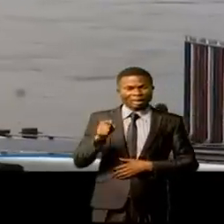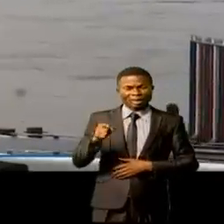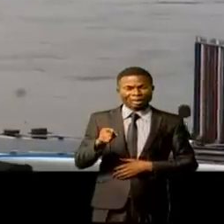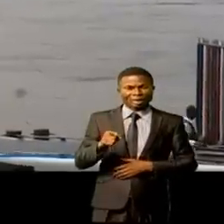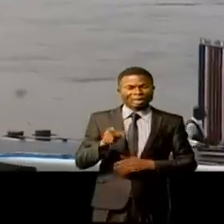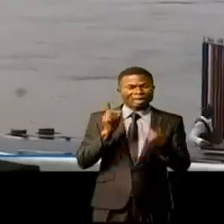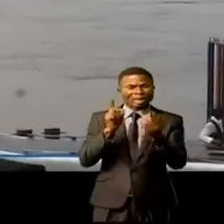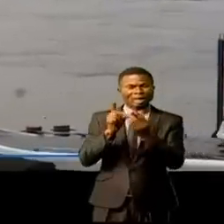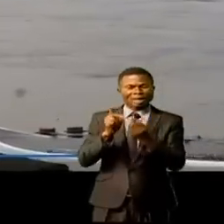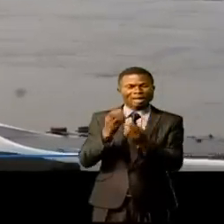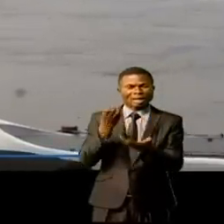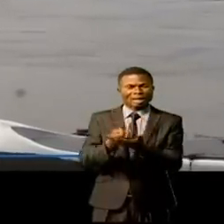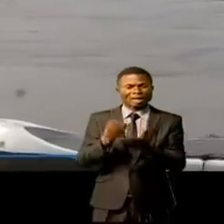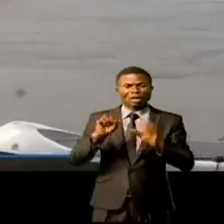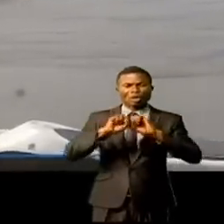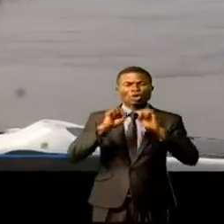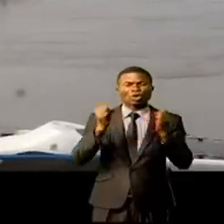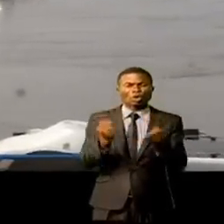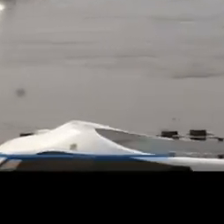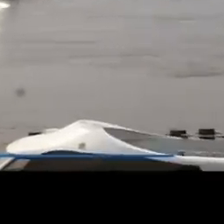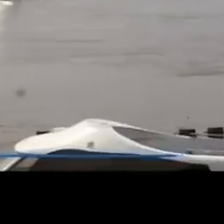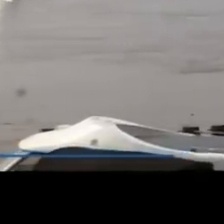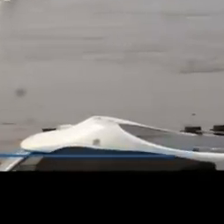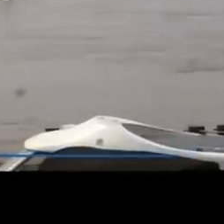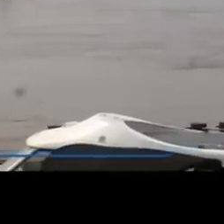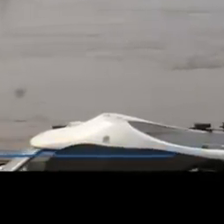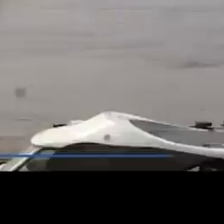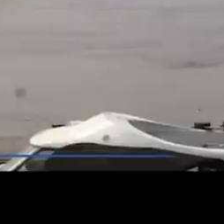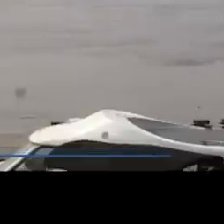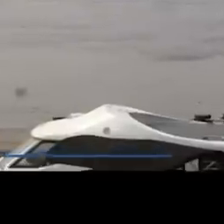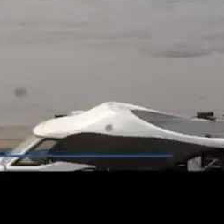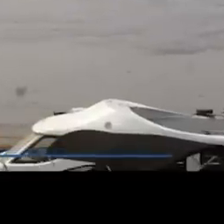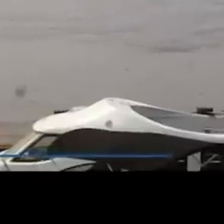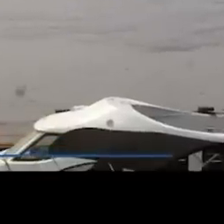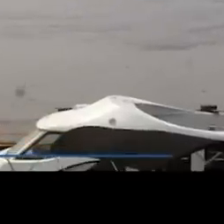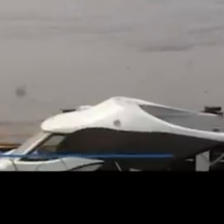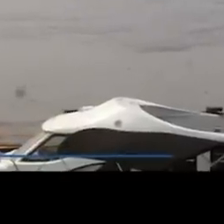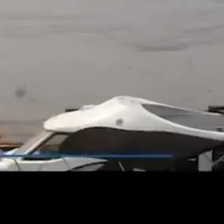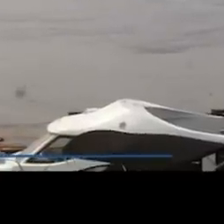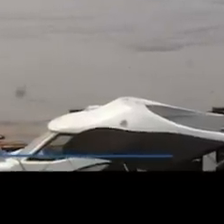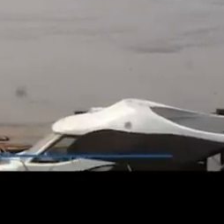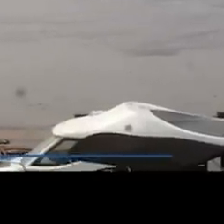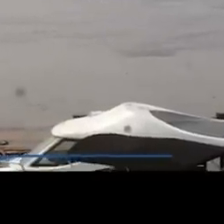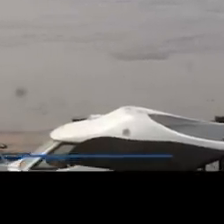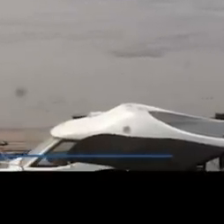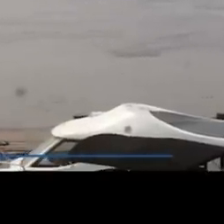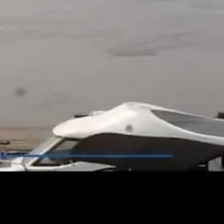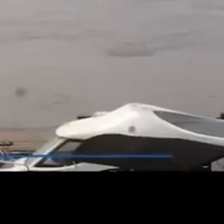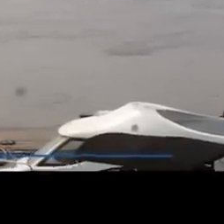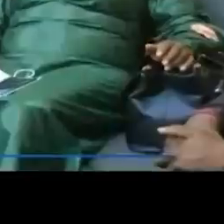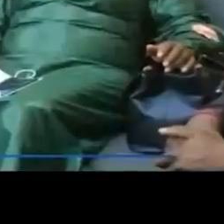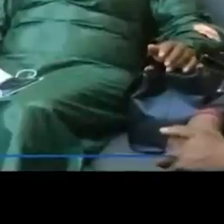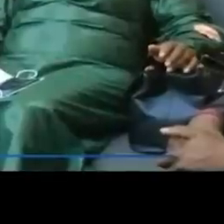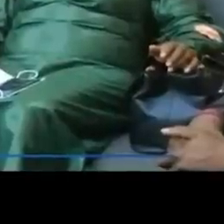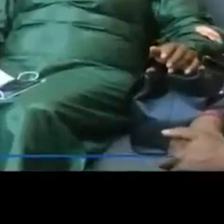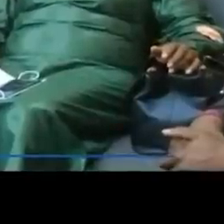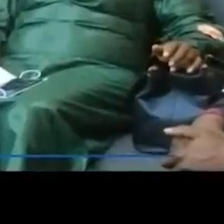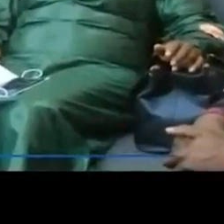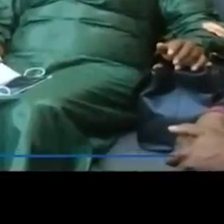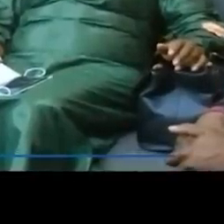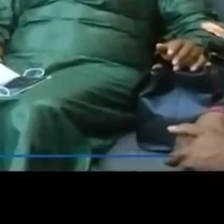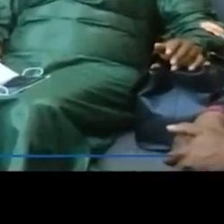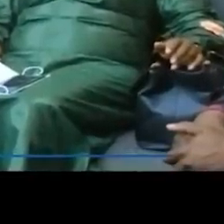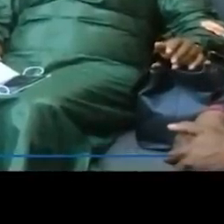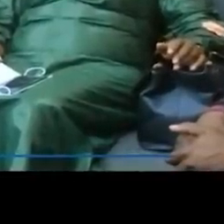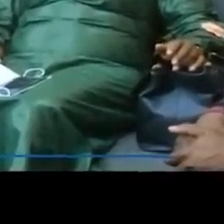contacts économico-commerciaux des pays africains membres de la Commission internationale, du bassin du Congo ou Bangui Sanga-Sikos, gage d'une